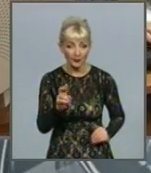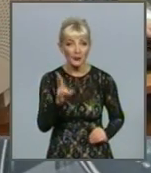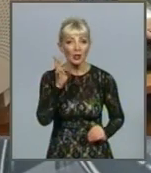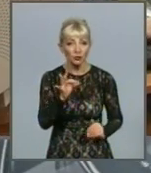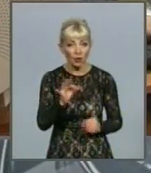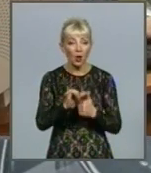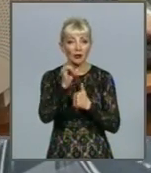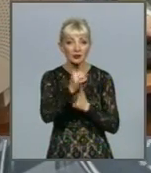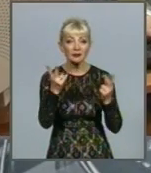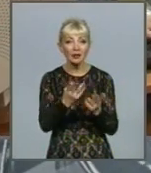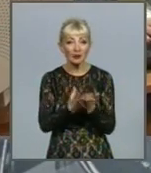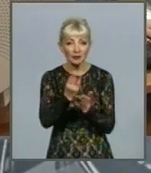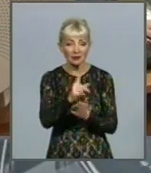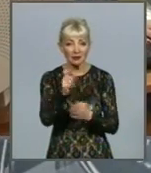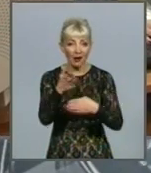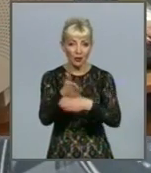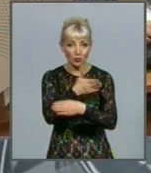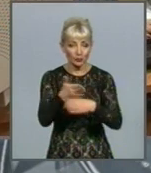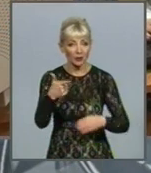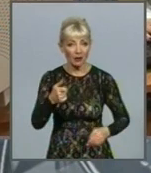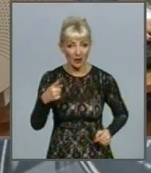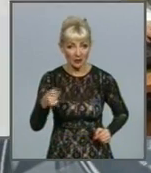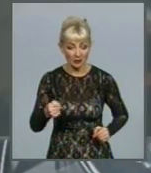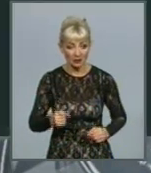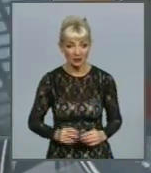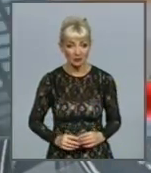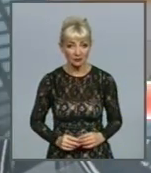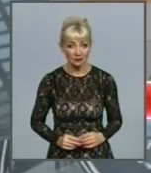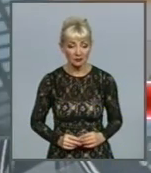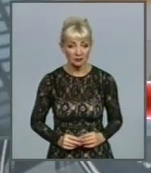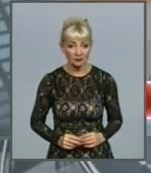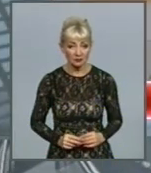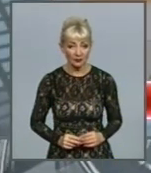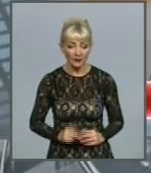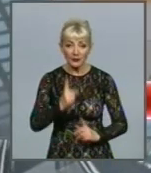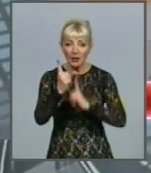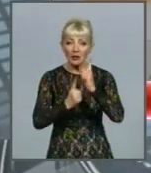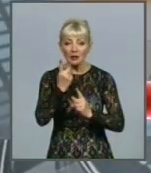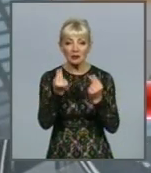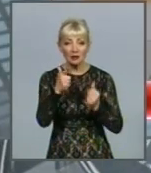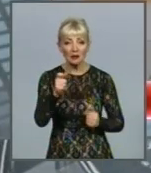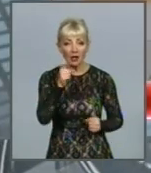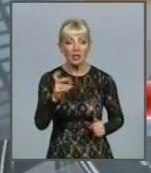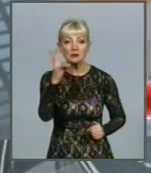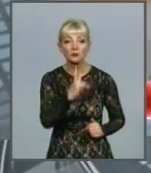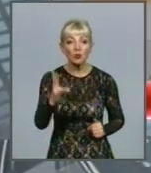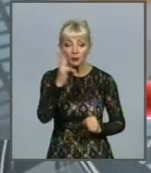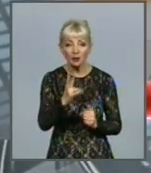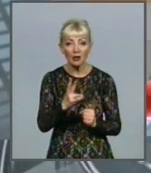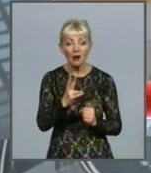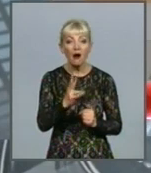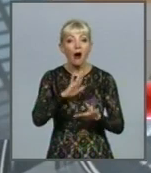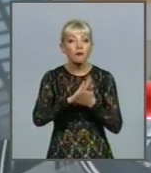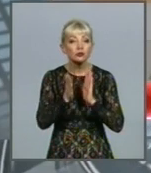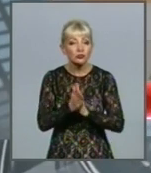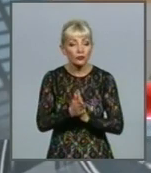ж, окремо, прийдеться сплачувати і за розподіл блакитного палива. Зміни цін на газ в листопаді обумовлені в